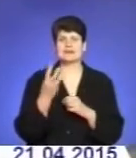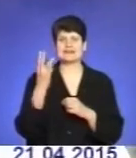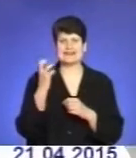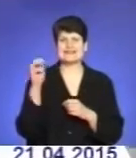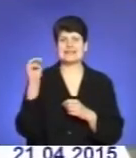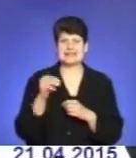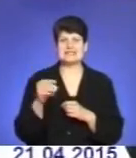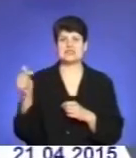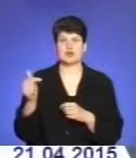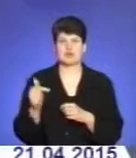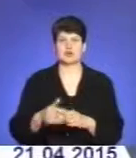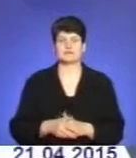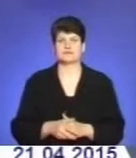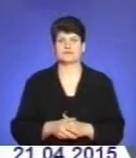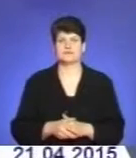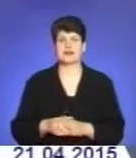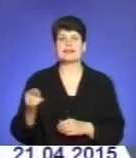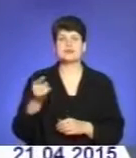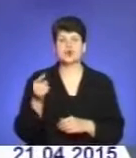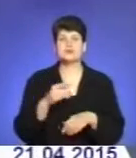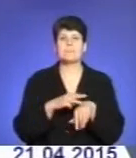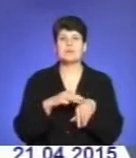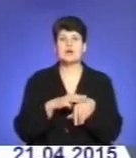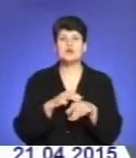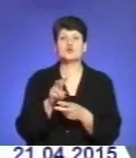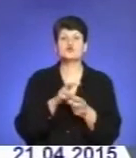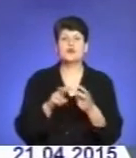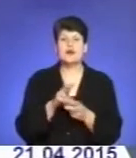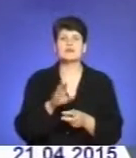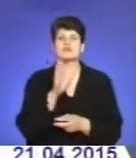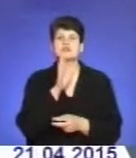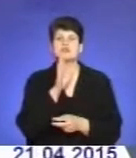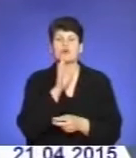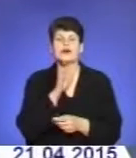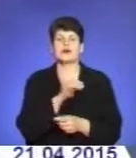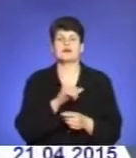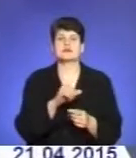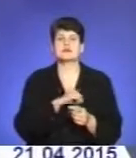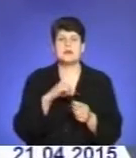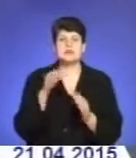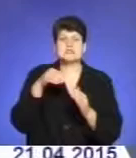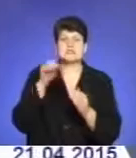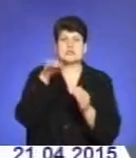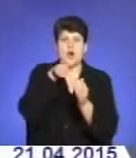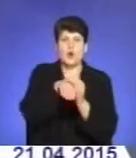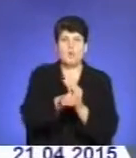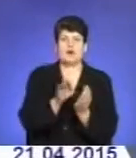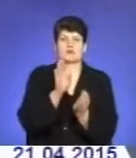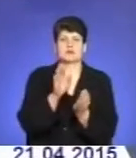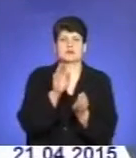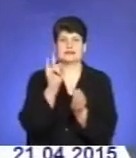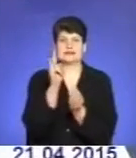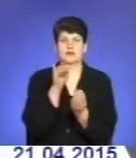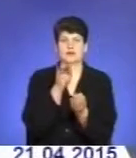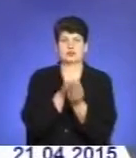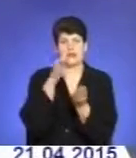тисяч гривень. На Тернопільщині міліціонери розшукали гори матір, яка закопала новонароджену дитину на чужій могилі. Подробиці